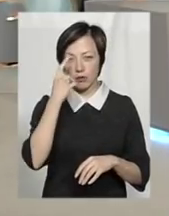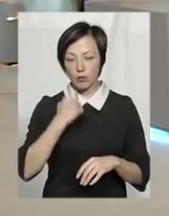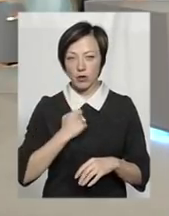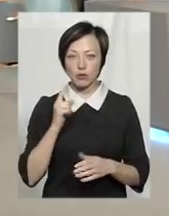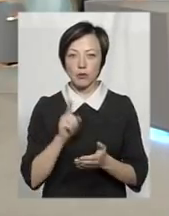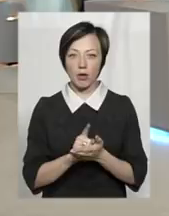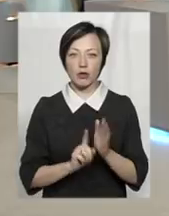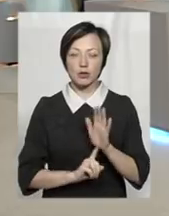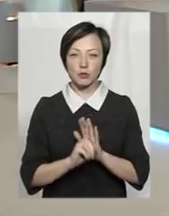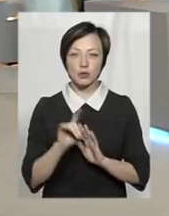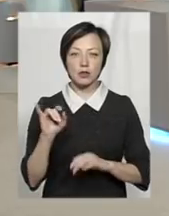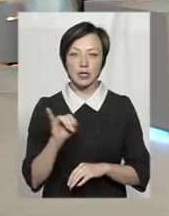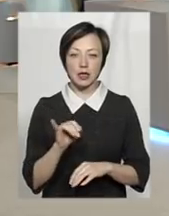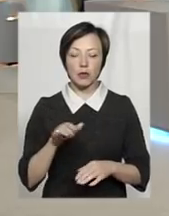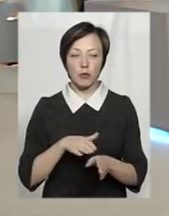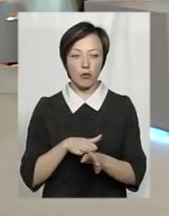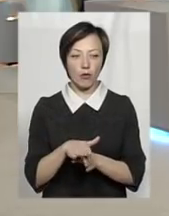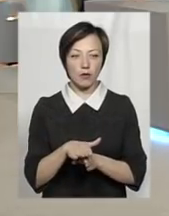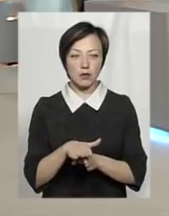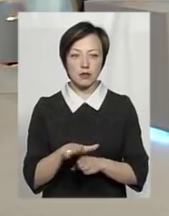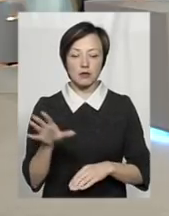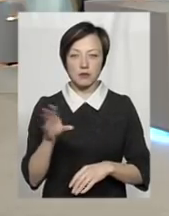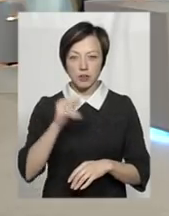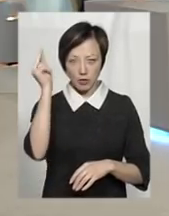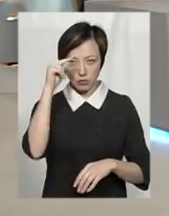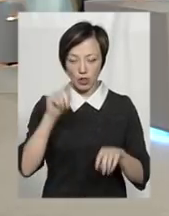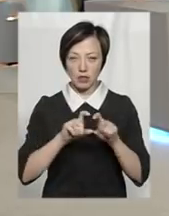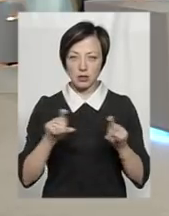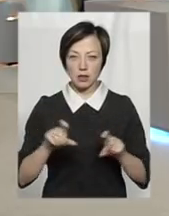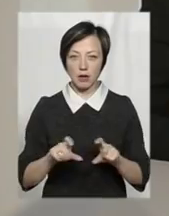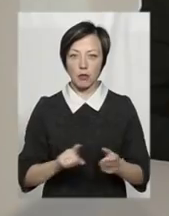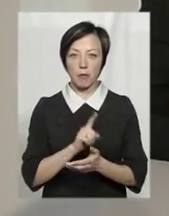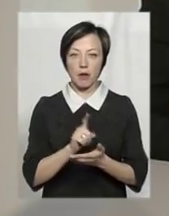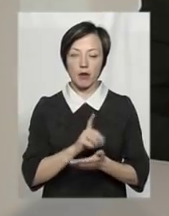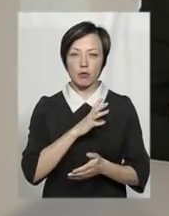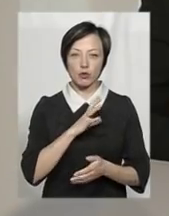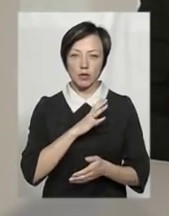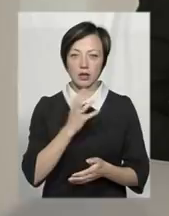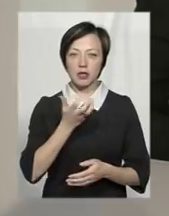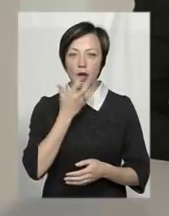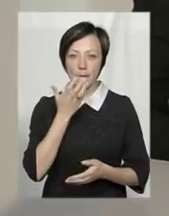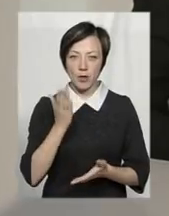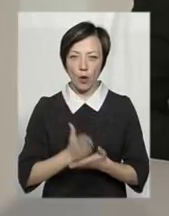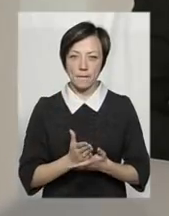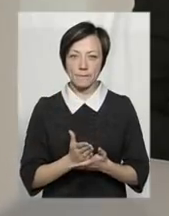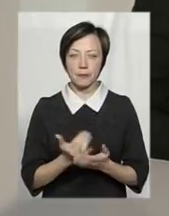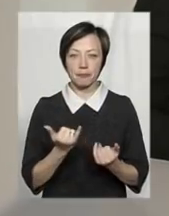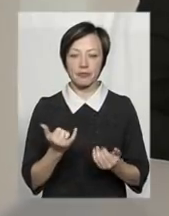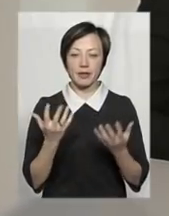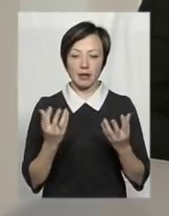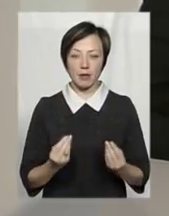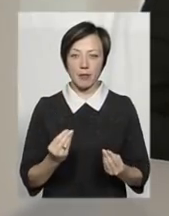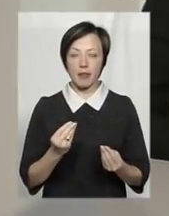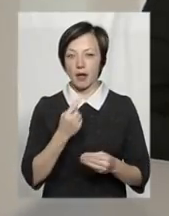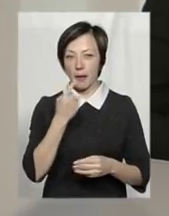що мають запустити. І вже повністю теж всі навчальні заклади мають бути з теплом. Днями на прес-конференції